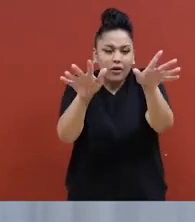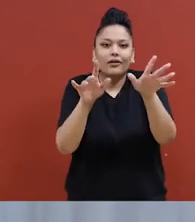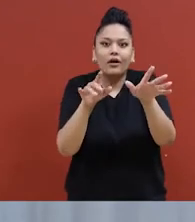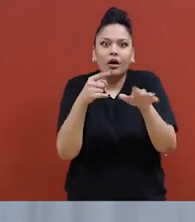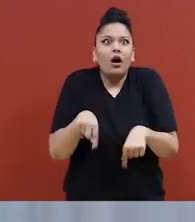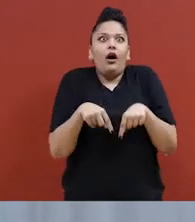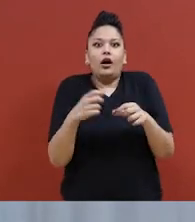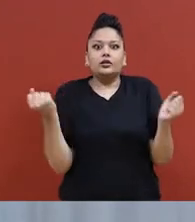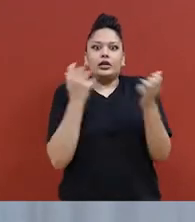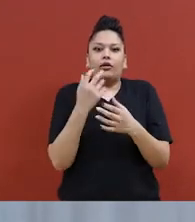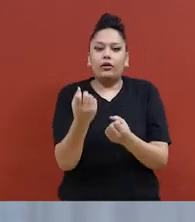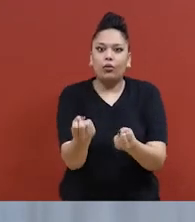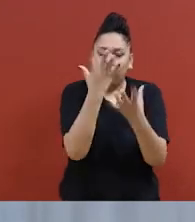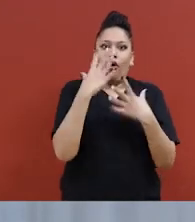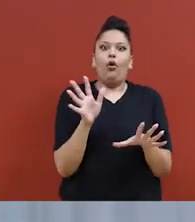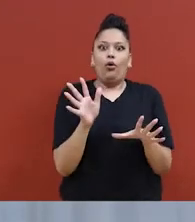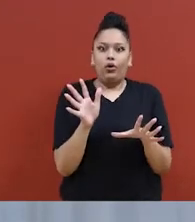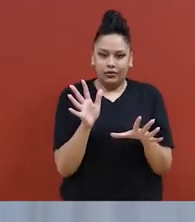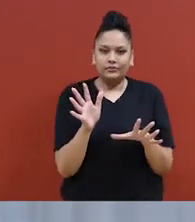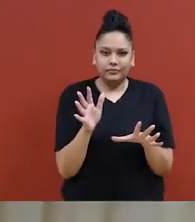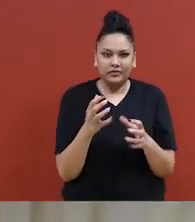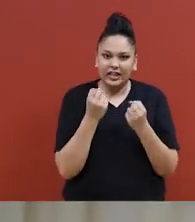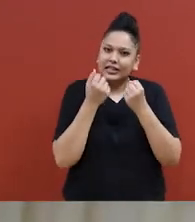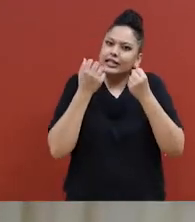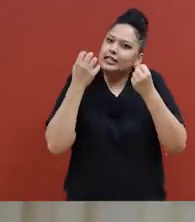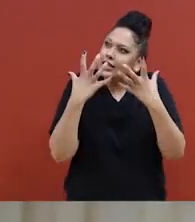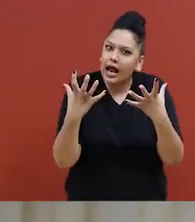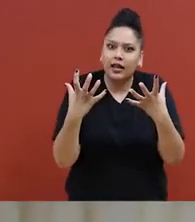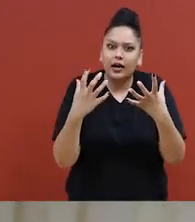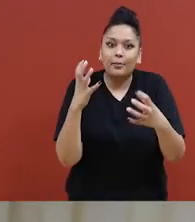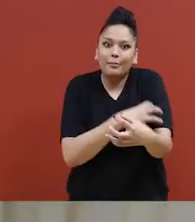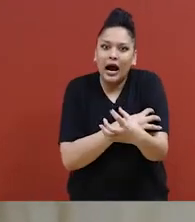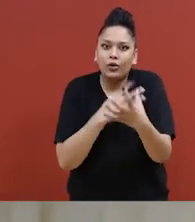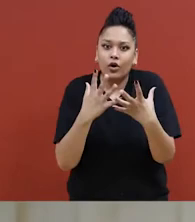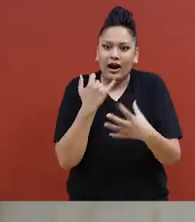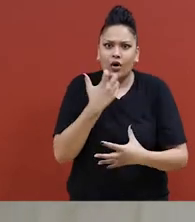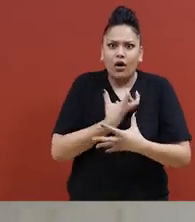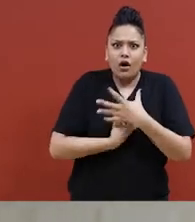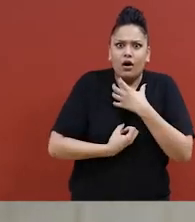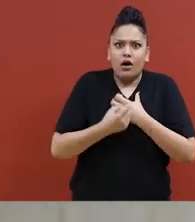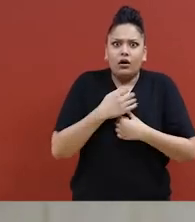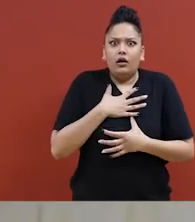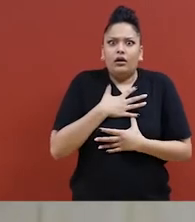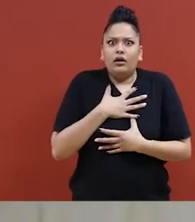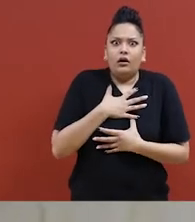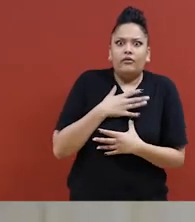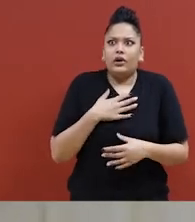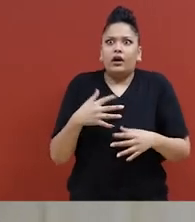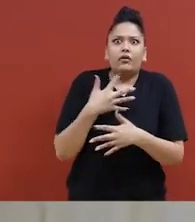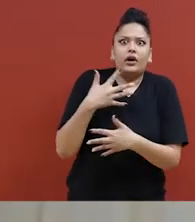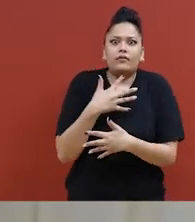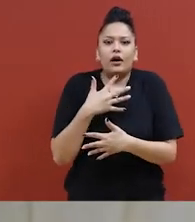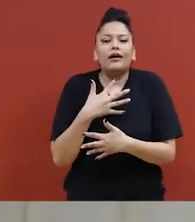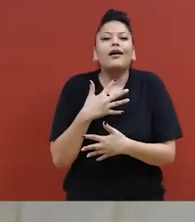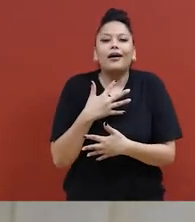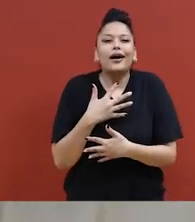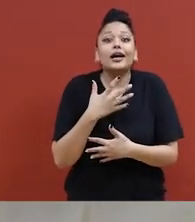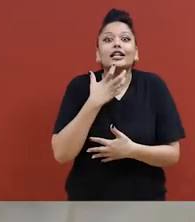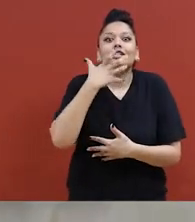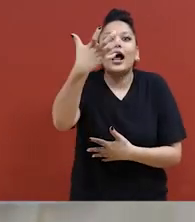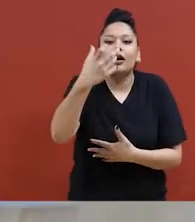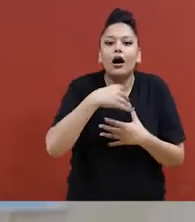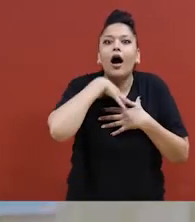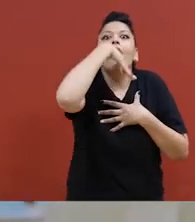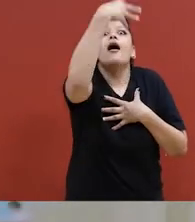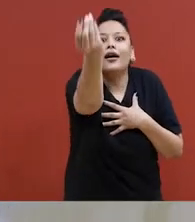À chaque fois que nous sommes surprises ou effrayés, ça peut nous faire geler si on retient notre souffle. Mais si nous crions, eh bien, c'est une toute autre